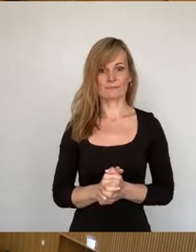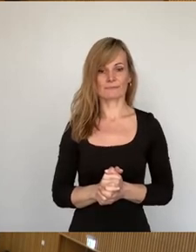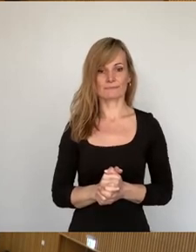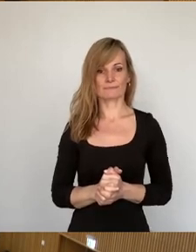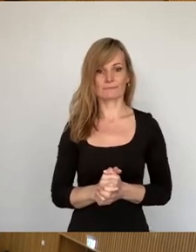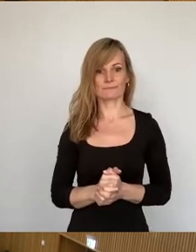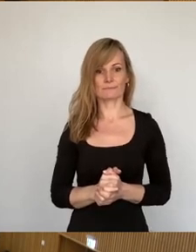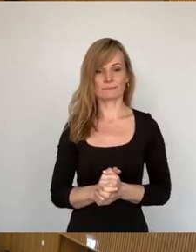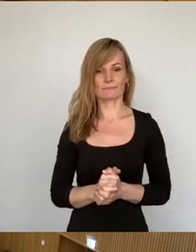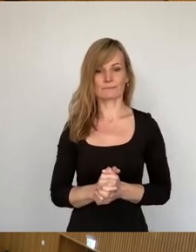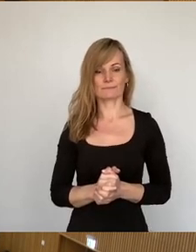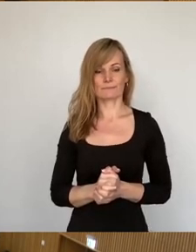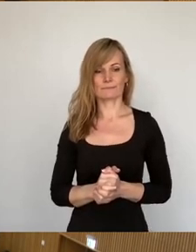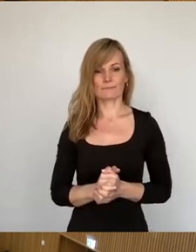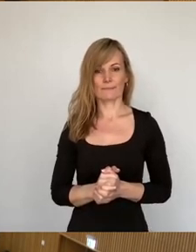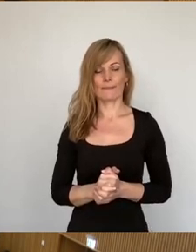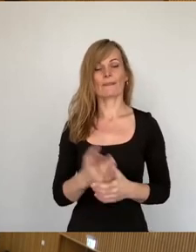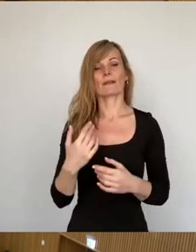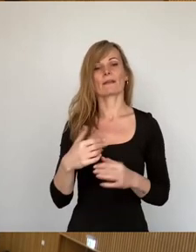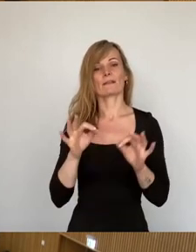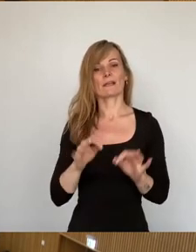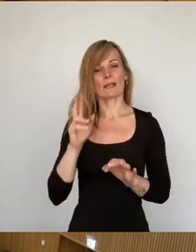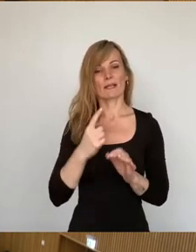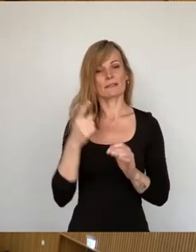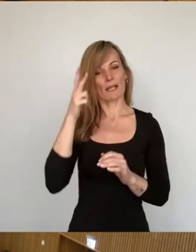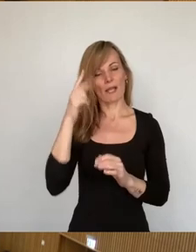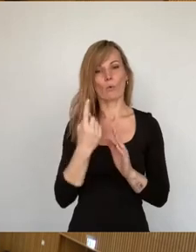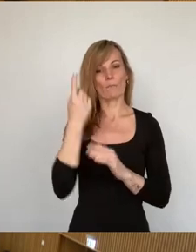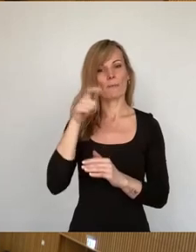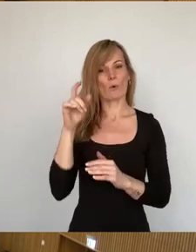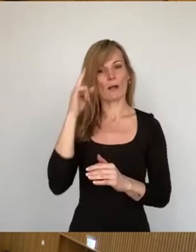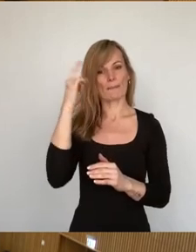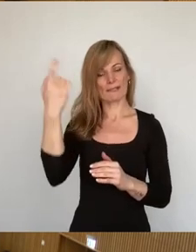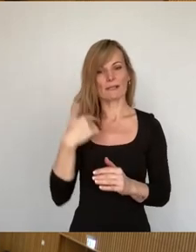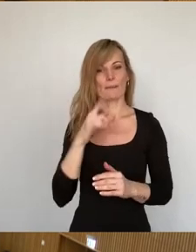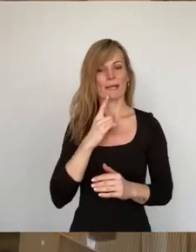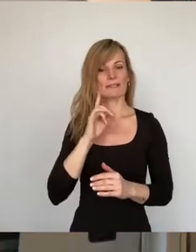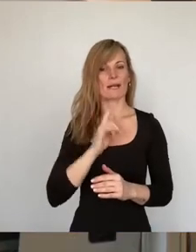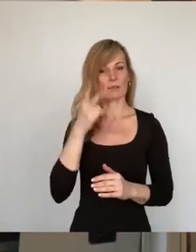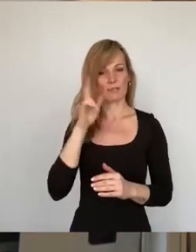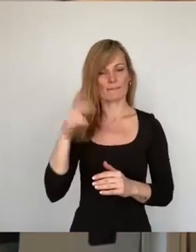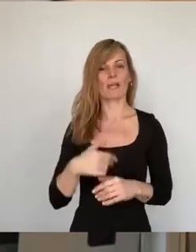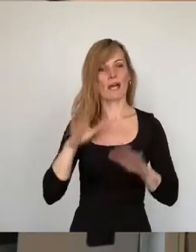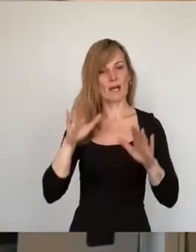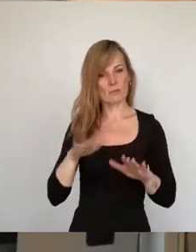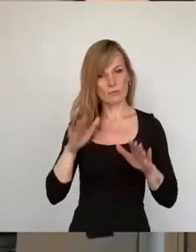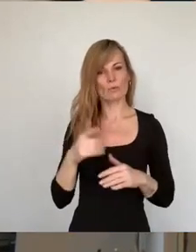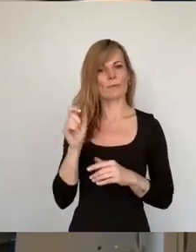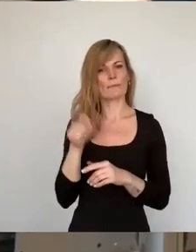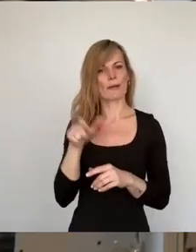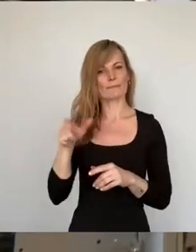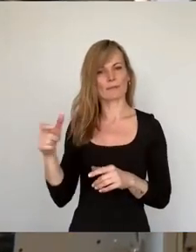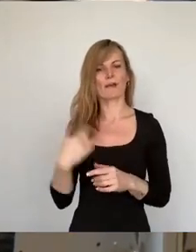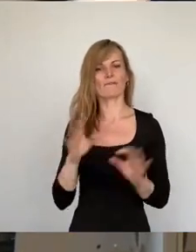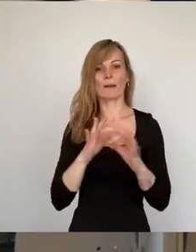Sehr geehrter Herr Oberbürgermeister, meine Damen und Herren, Asylbeamter, Doppelpunkt. Familien brechen Zelt ab und gehen